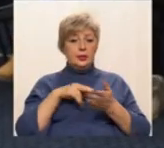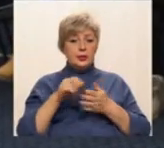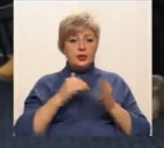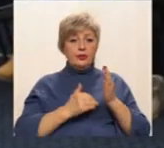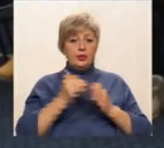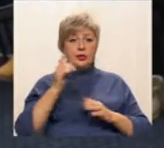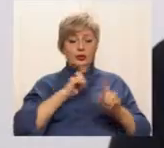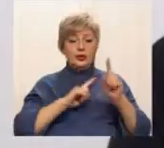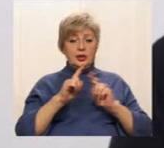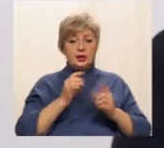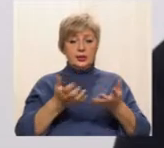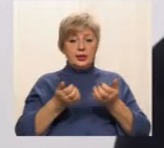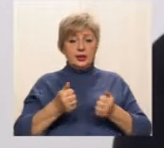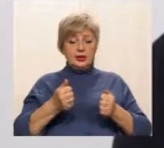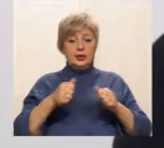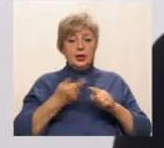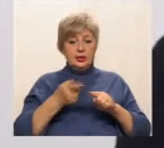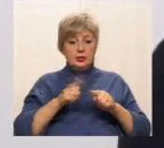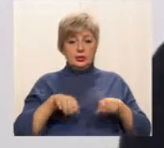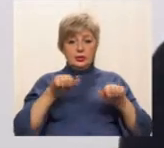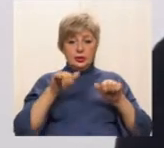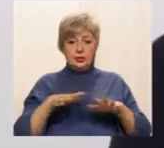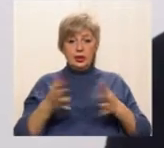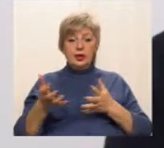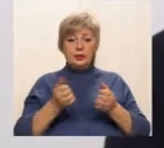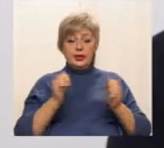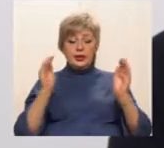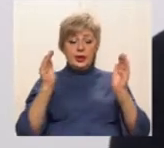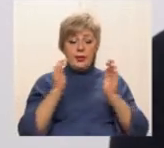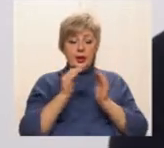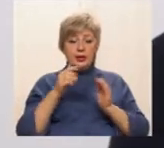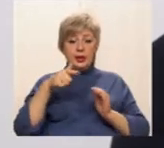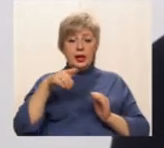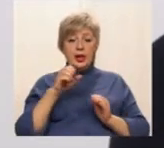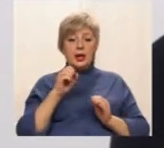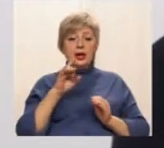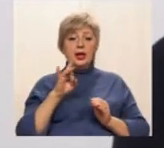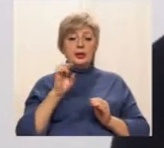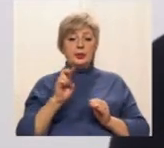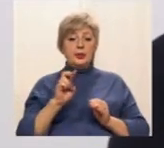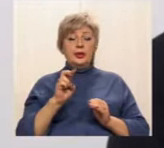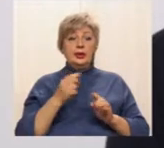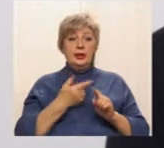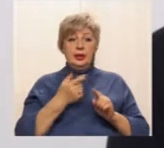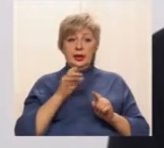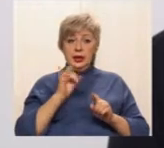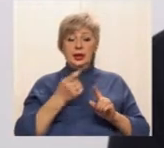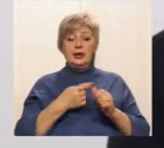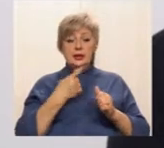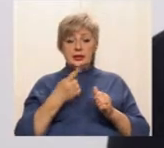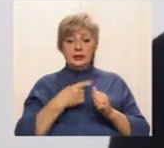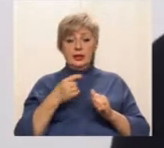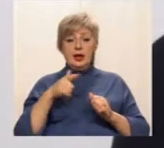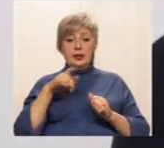прийняття цього рішення. Принято було лише так званий «малий герб», який ми досі користуємося і називаємо гербом України. 19